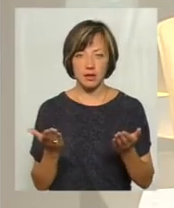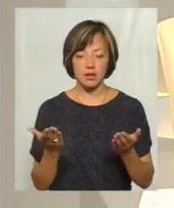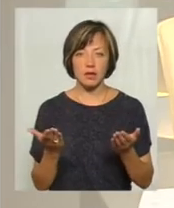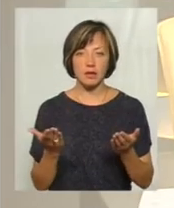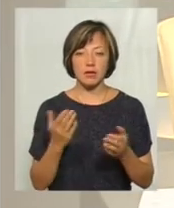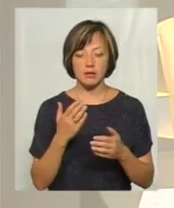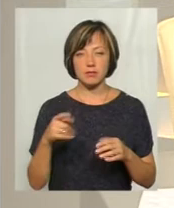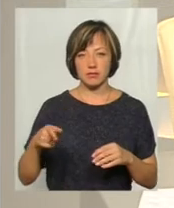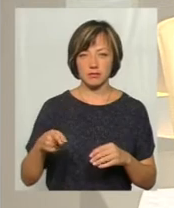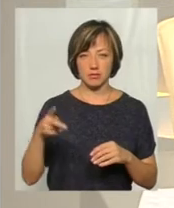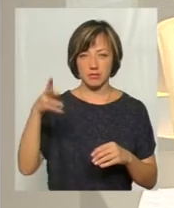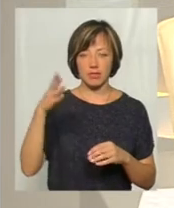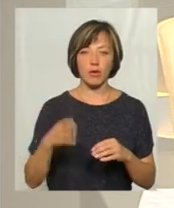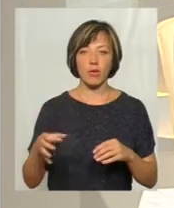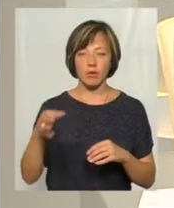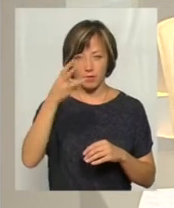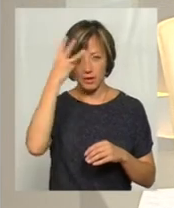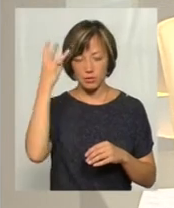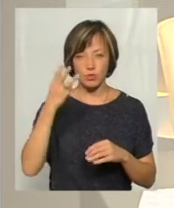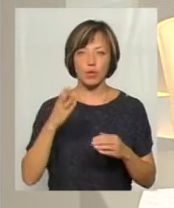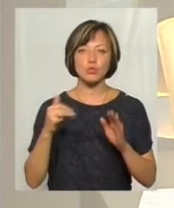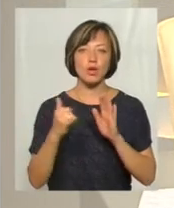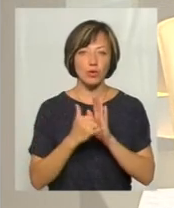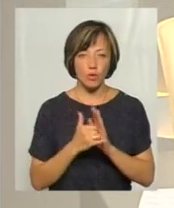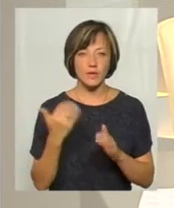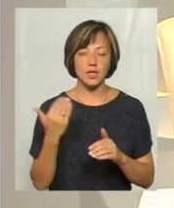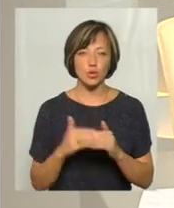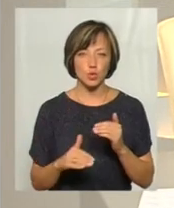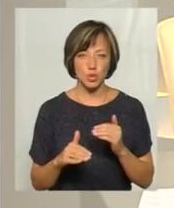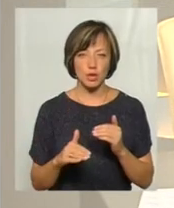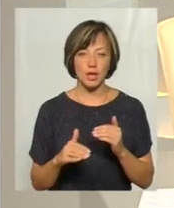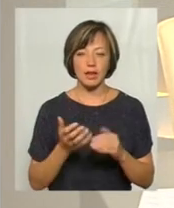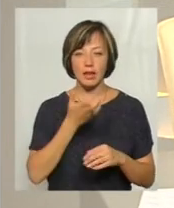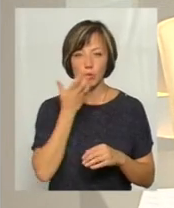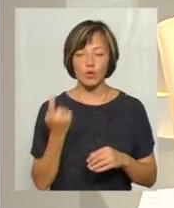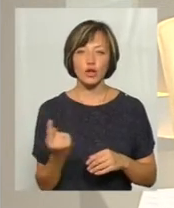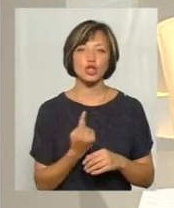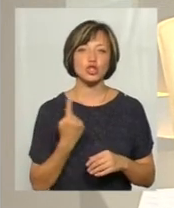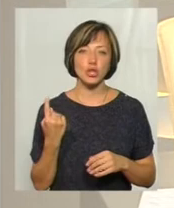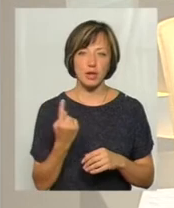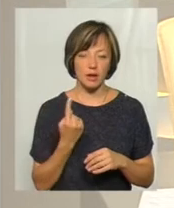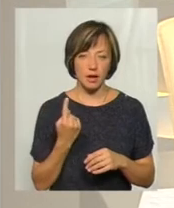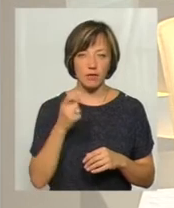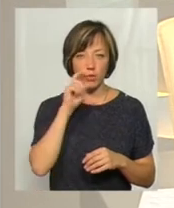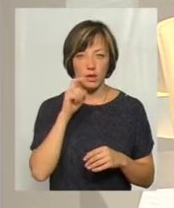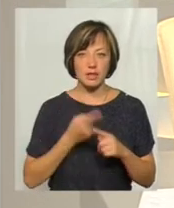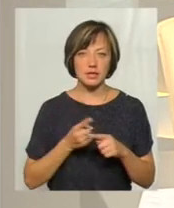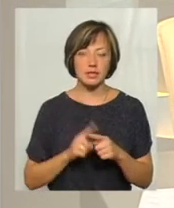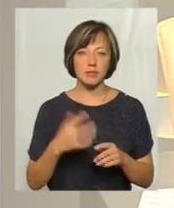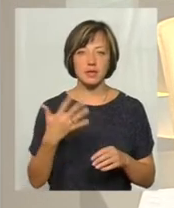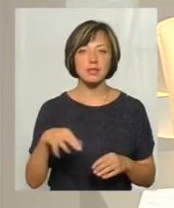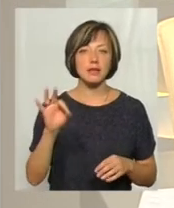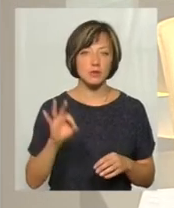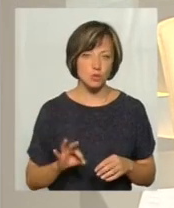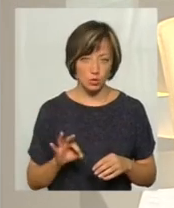багатоквартирних житлових будинків обласного центру встановлені теплові лічильники. В Україні це лише 50